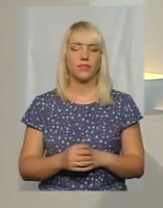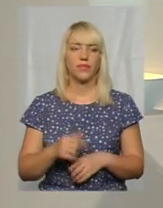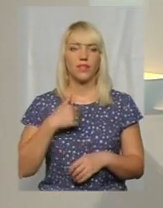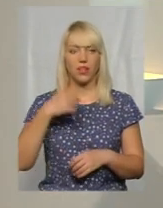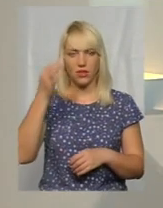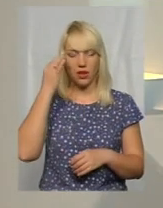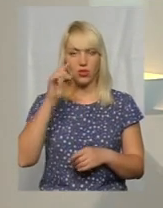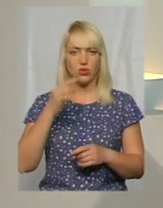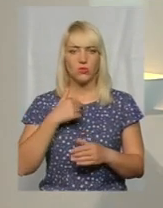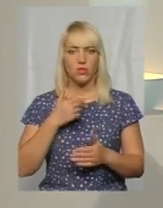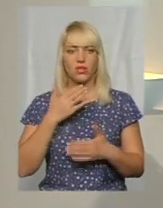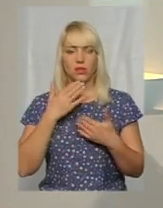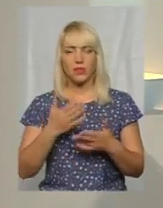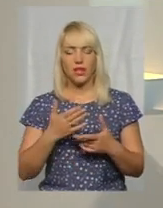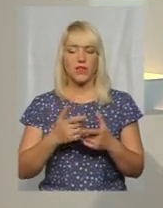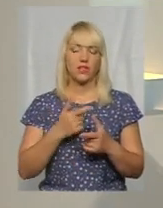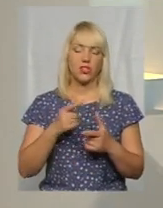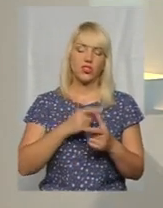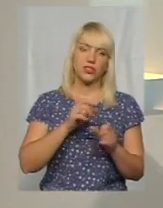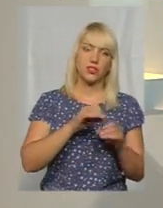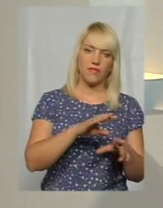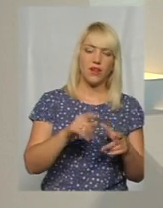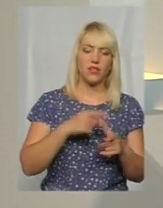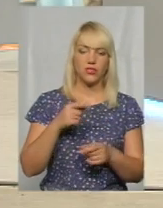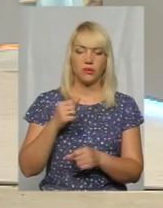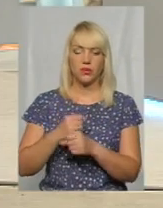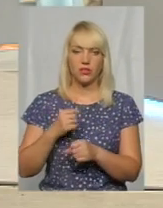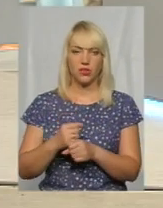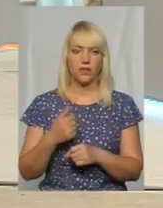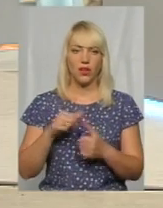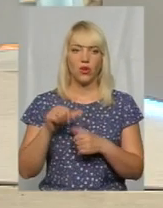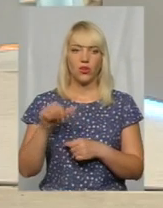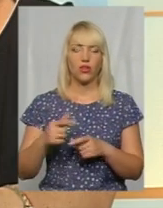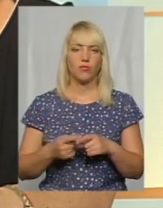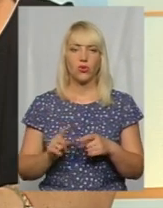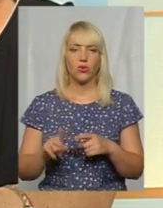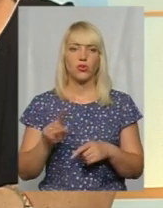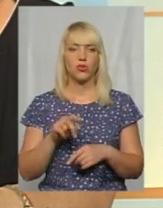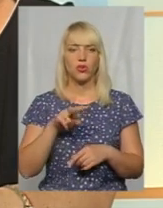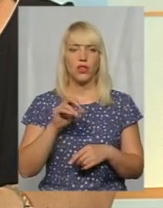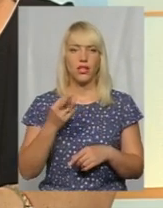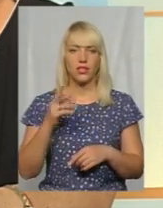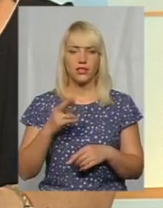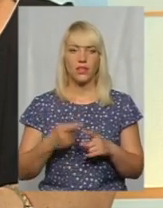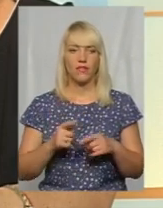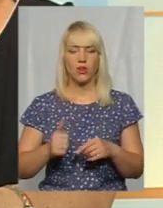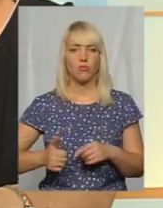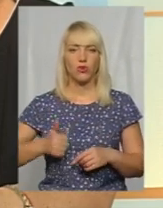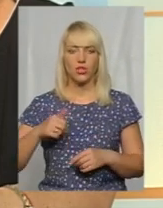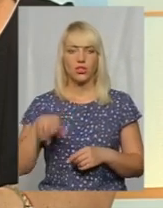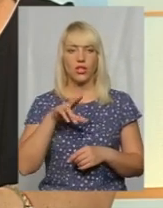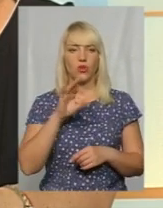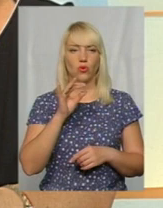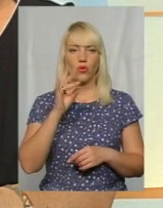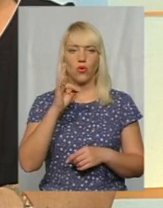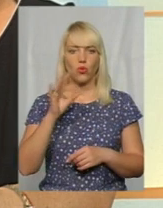глядачам, чому я запитала, чи все ж таки здавали, чи працювали. Тому що, окрім того, що пані Леся – почесний донор України, вона і працює на